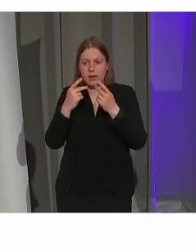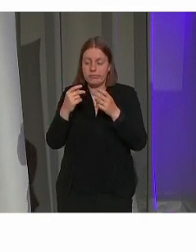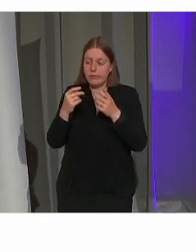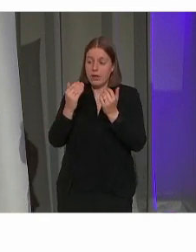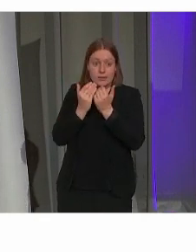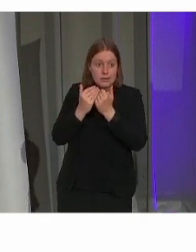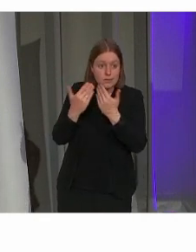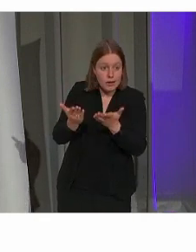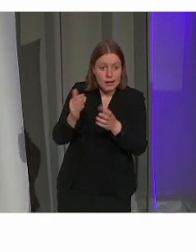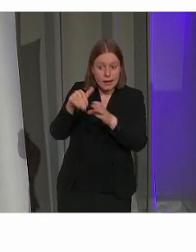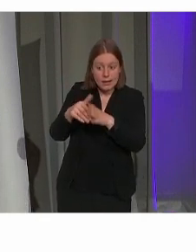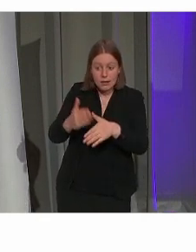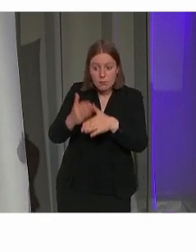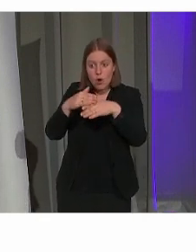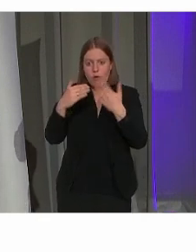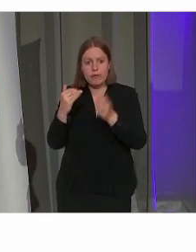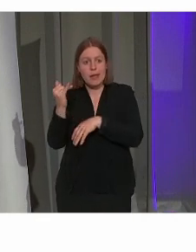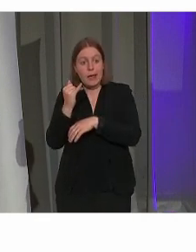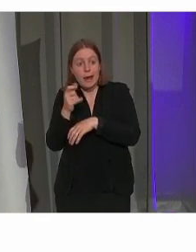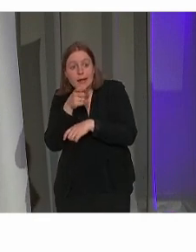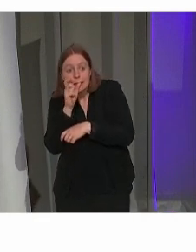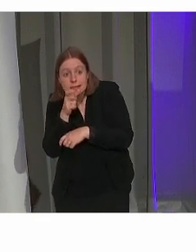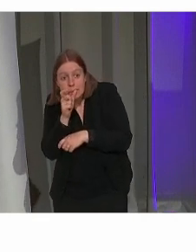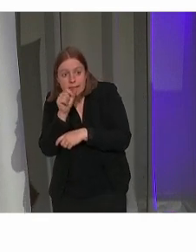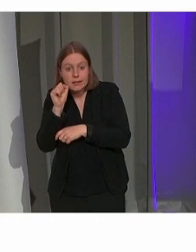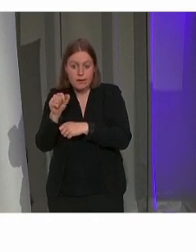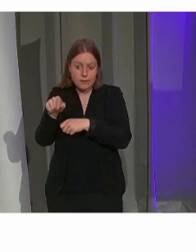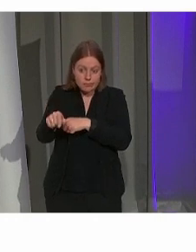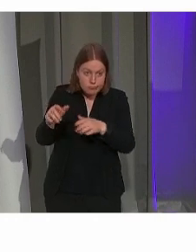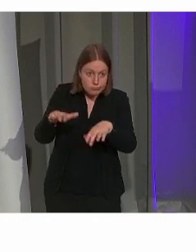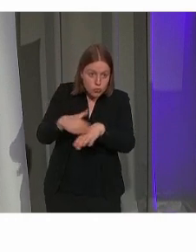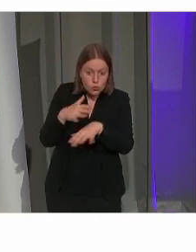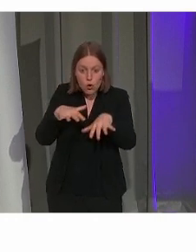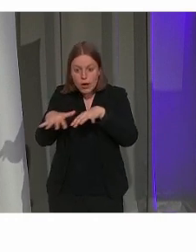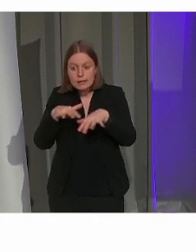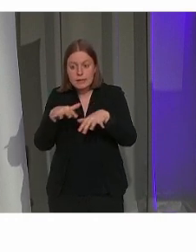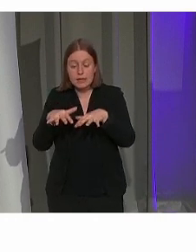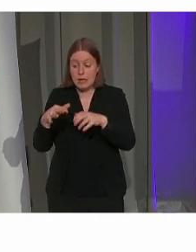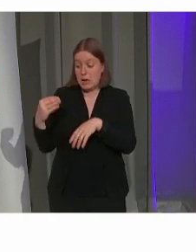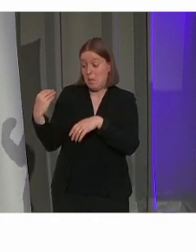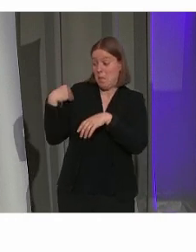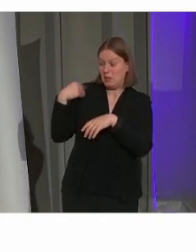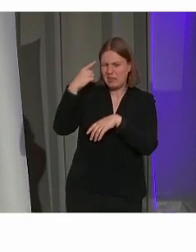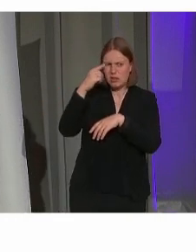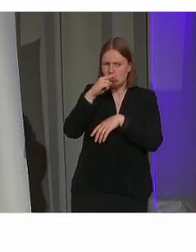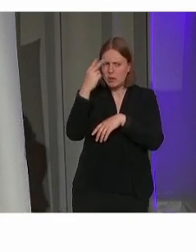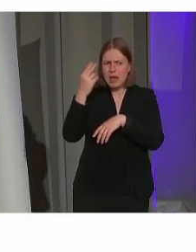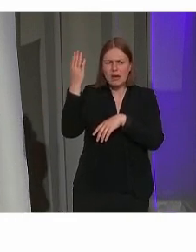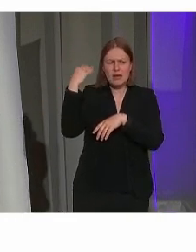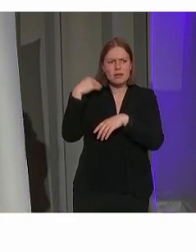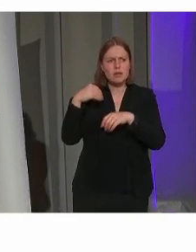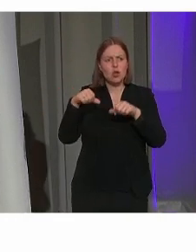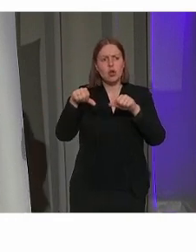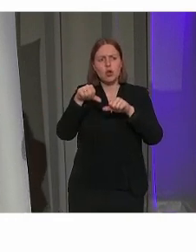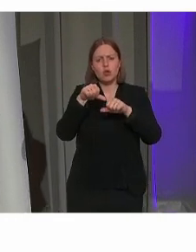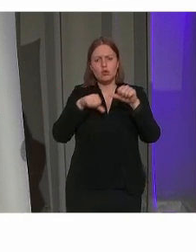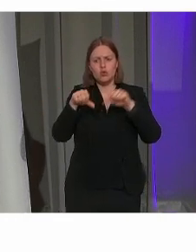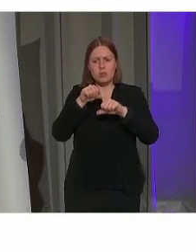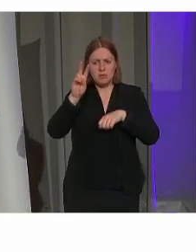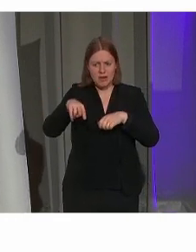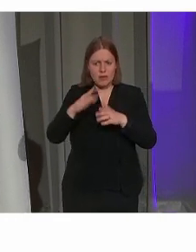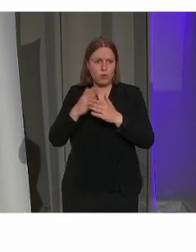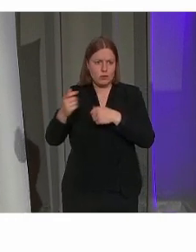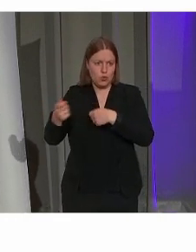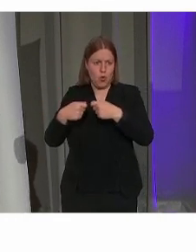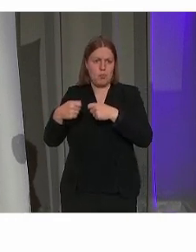gestoken. Kleinere recepties konden daarin doorgaan. En nog recenter, een jaar of twee geleden, heeft Toerisme Vlaanderen de locatie verworven.